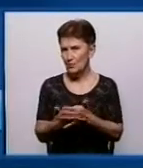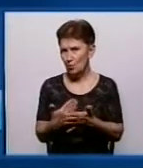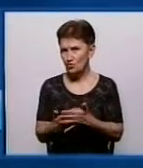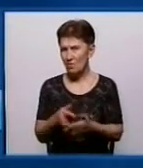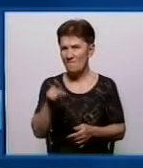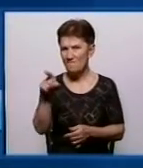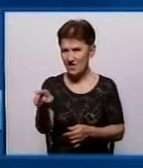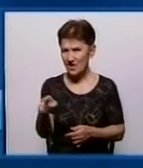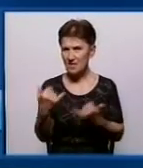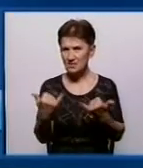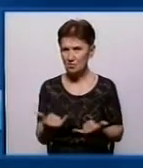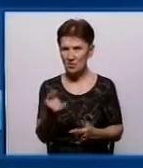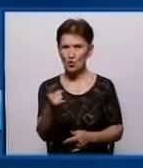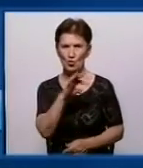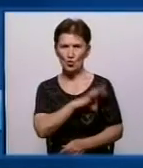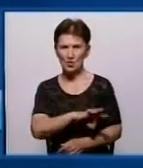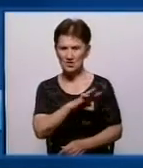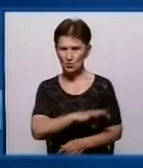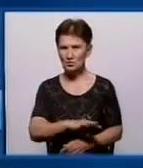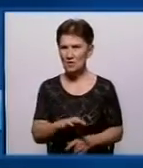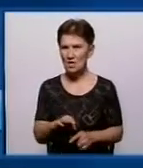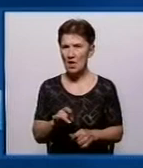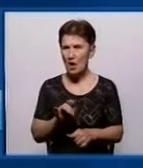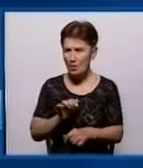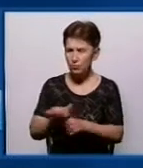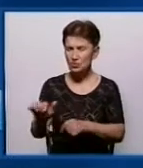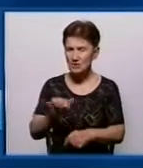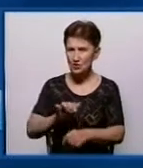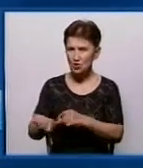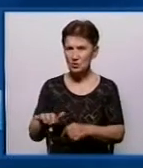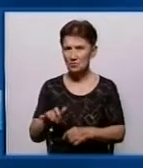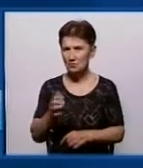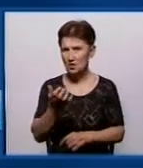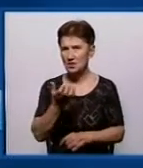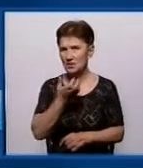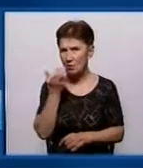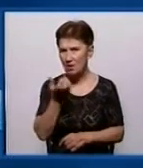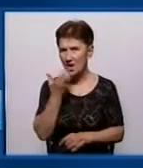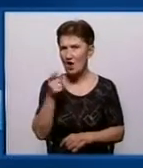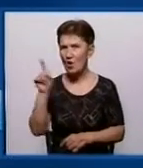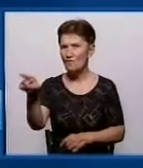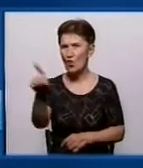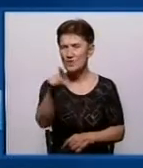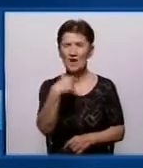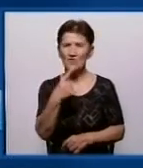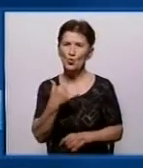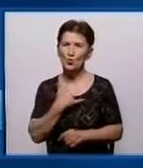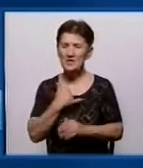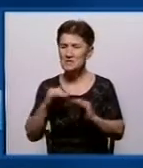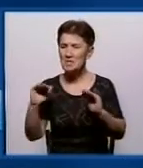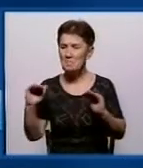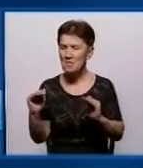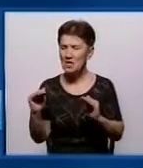ви тепер користуєтесь логікою постачальників газу. Ні, тепла. Вони говорять, що у нас менша є кількість